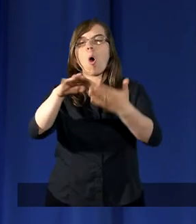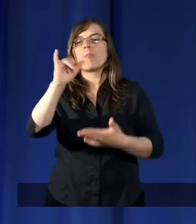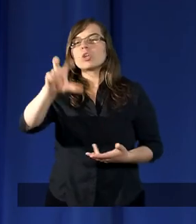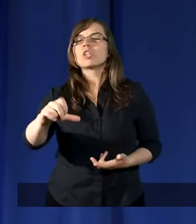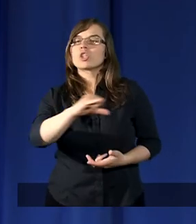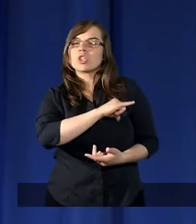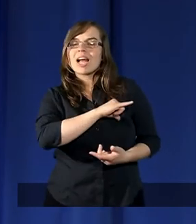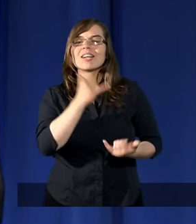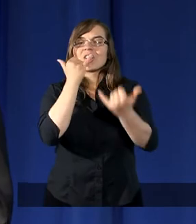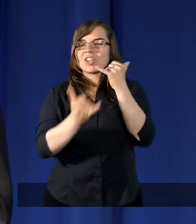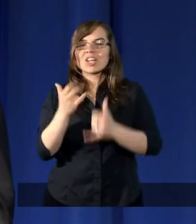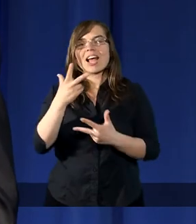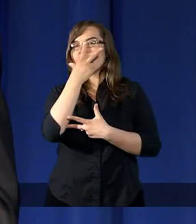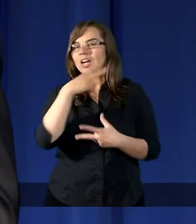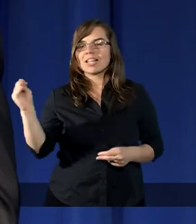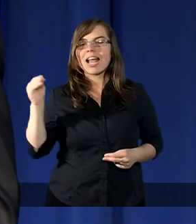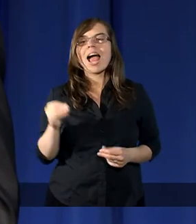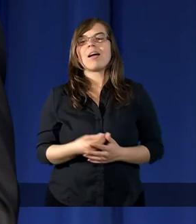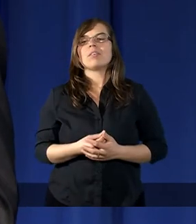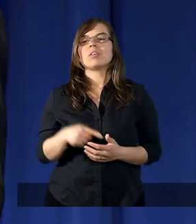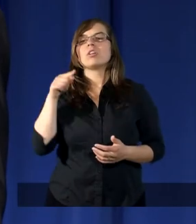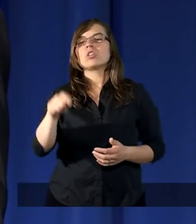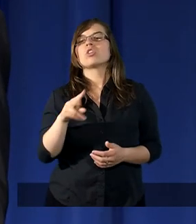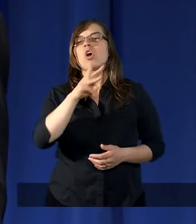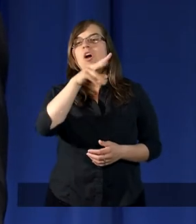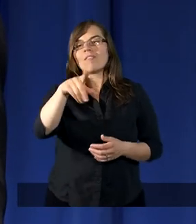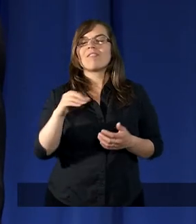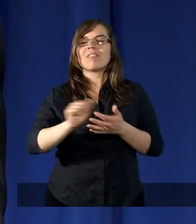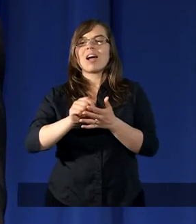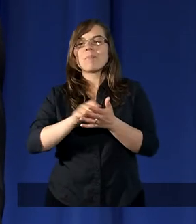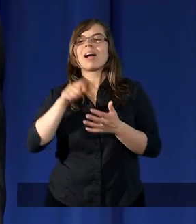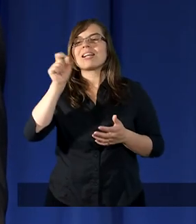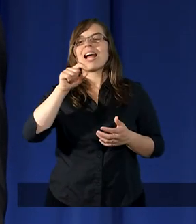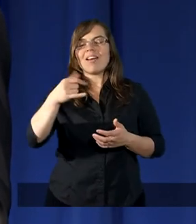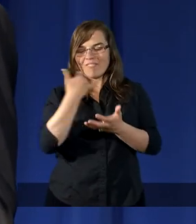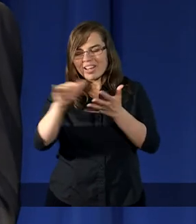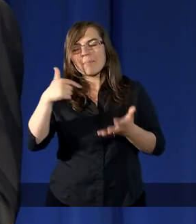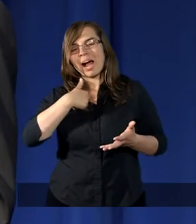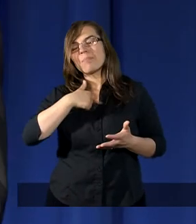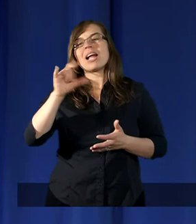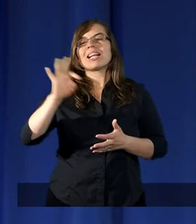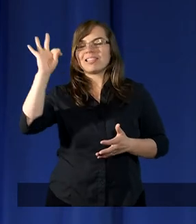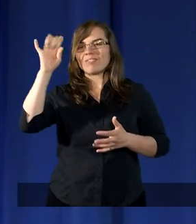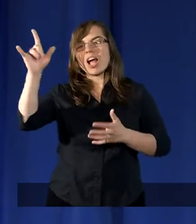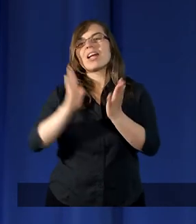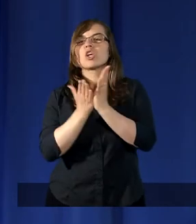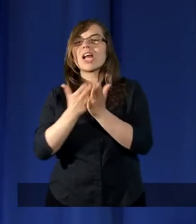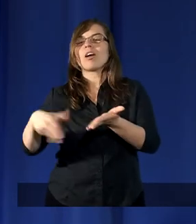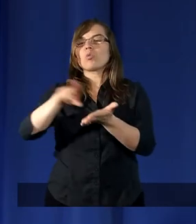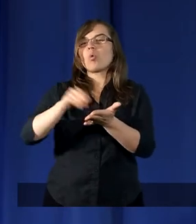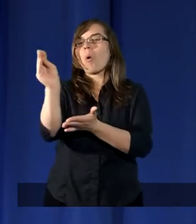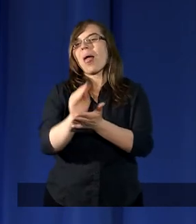grzech. Jeżeli nie, to wymarz mnie ze swej księgi, którą napisałeś.